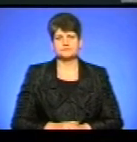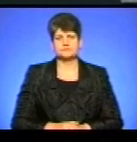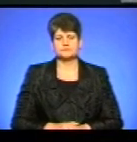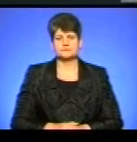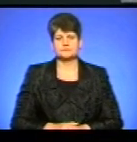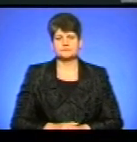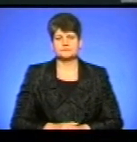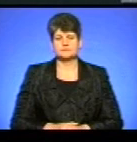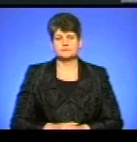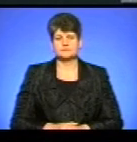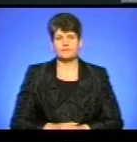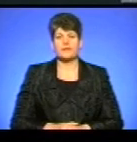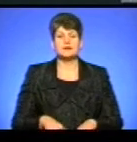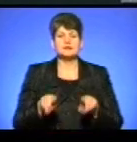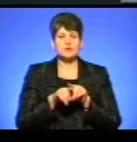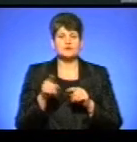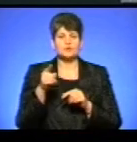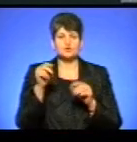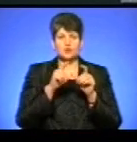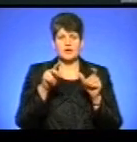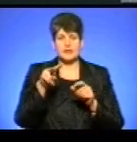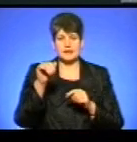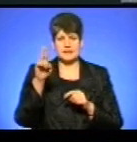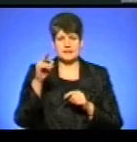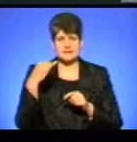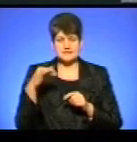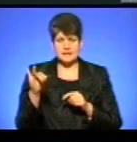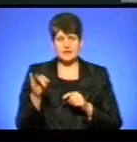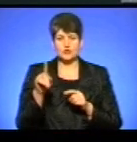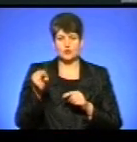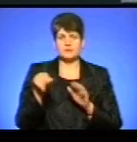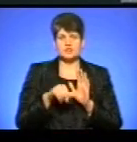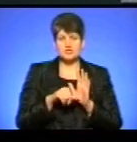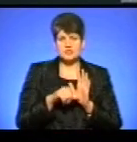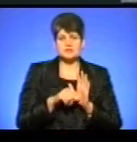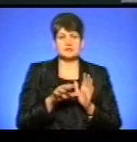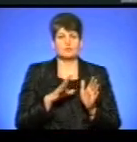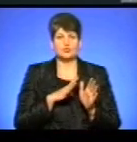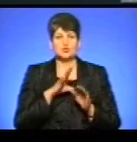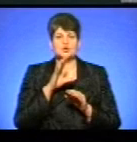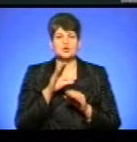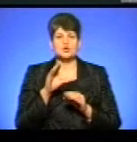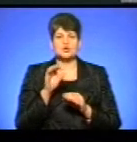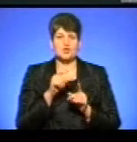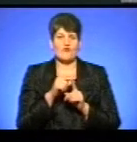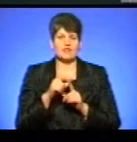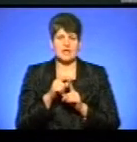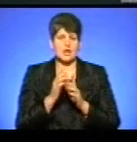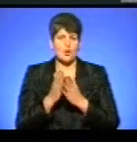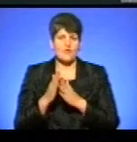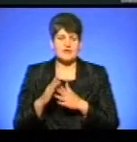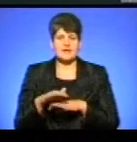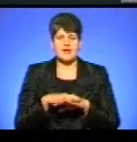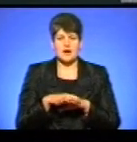Також сьогодні у Тернопільській школі ліцеї імені Назарія Єремчука номер 6 відбувся словниковий ярмарок. Його провели до Дня